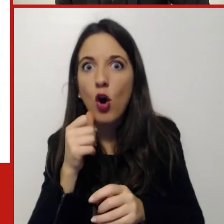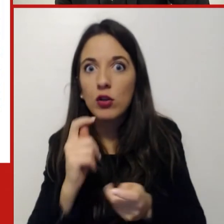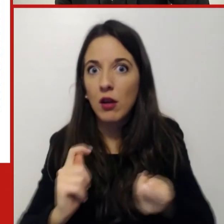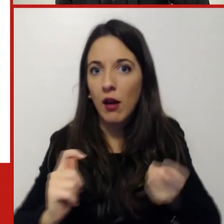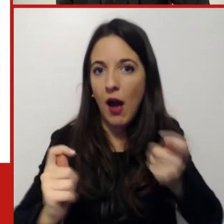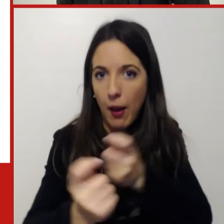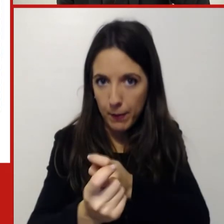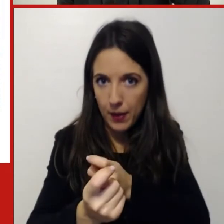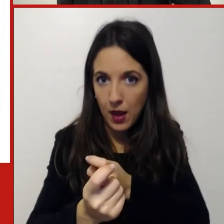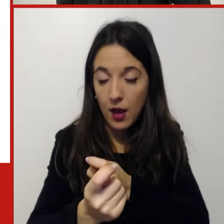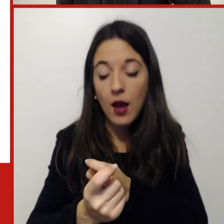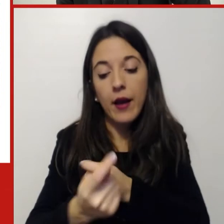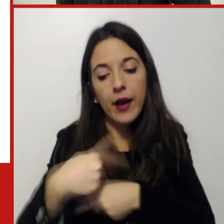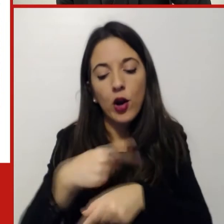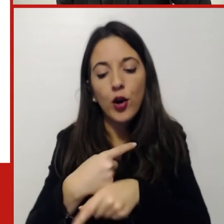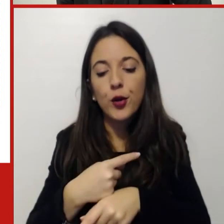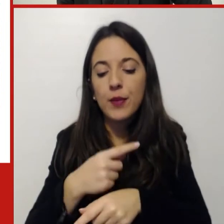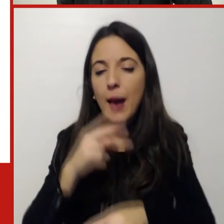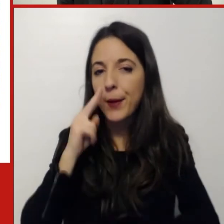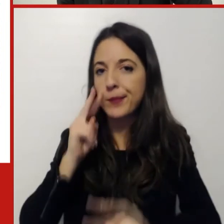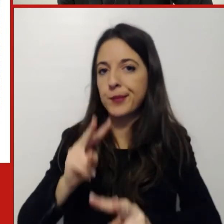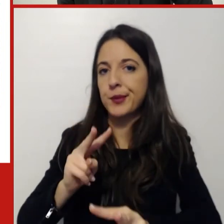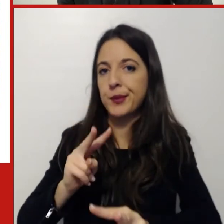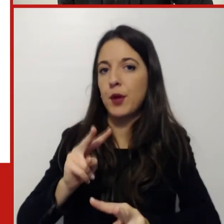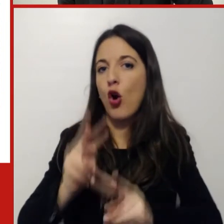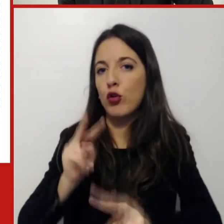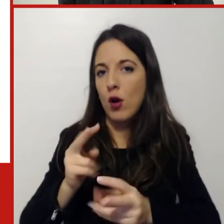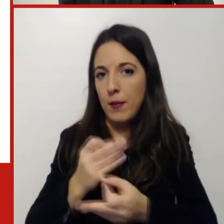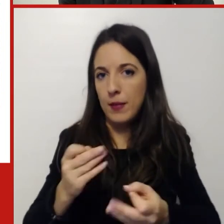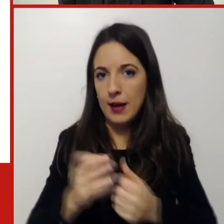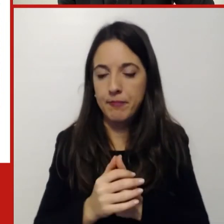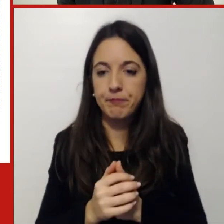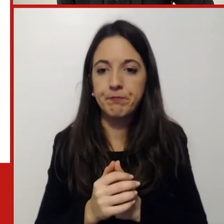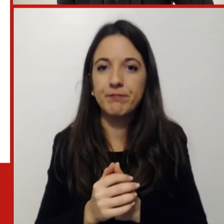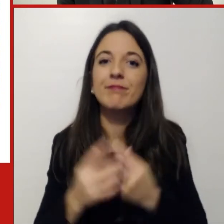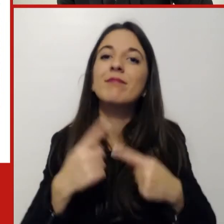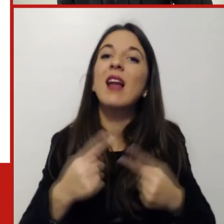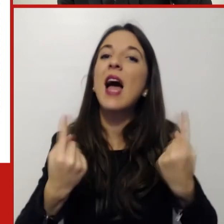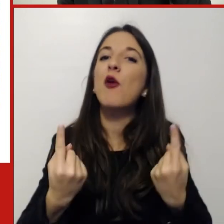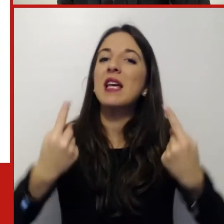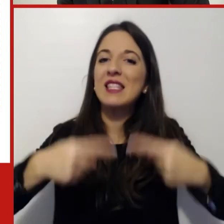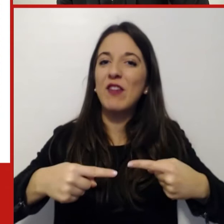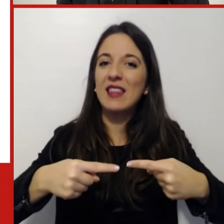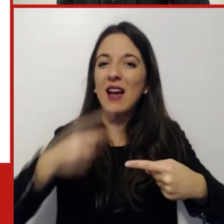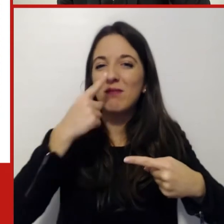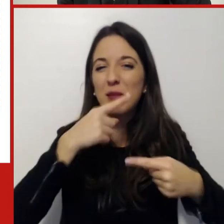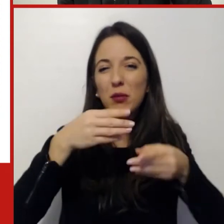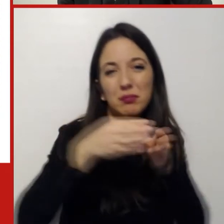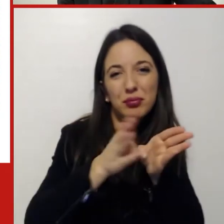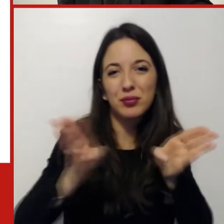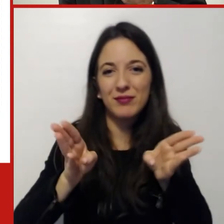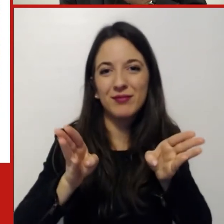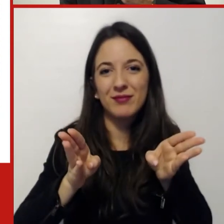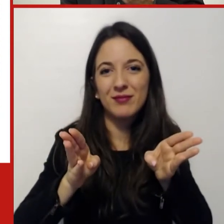io vi direi a tutti i livelli e noi, voi, dovete essere partecipi di questa sfida ad ogni livello, dovete